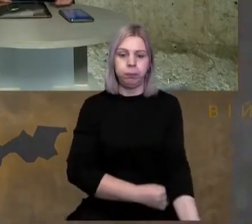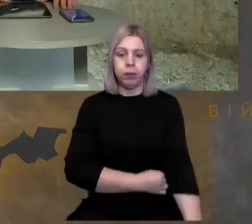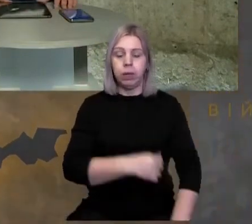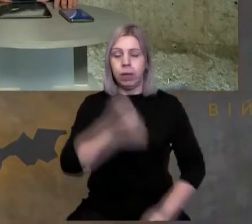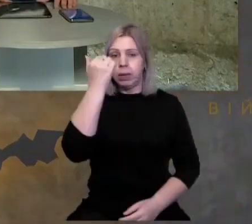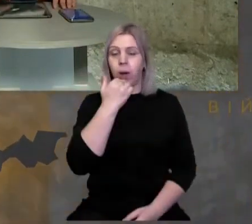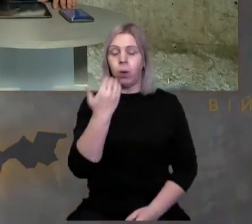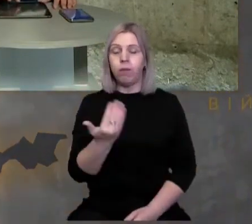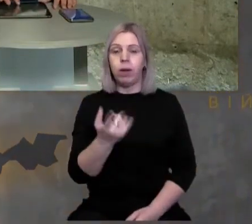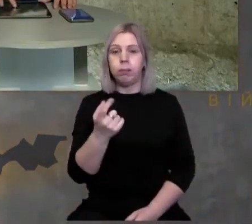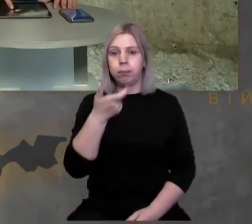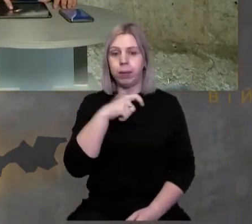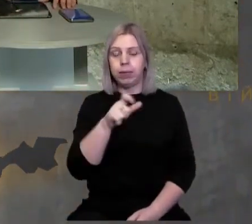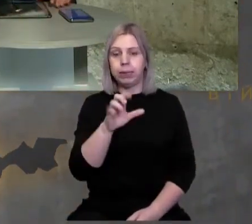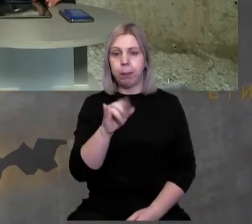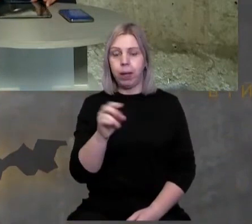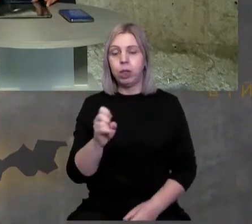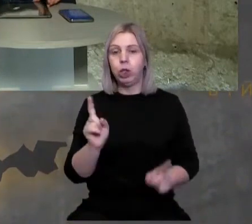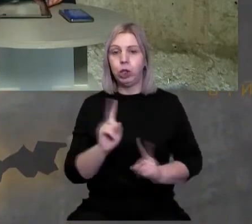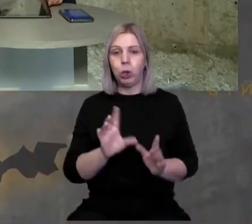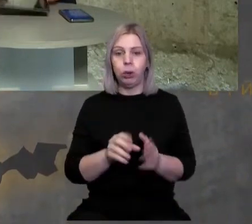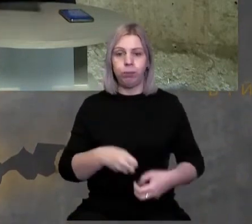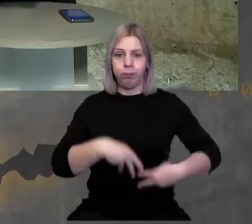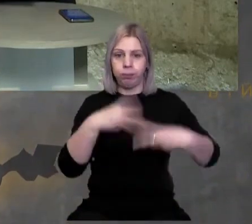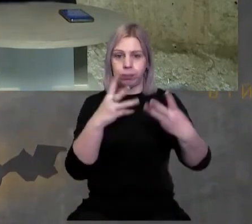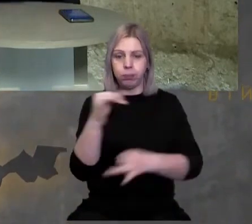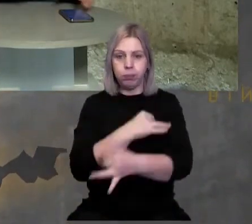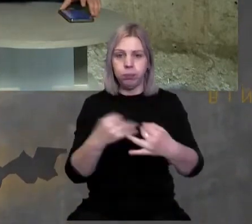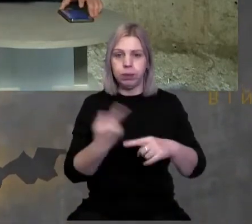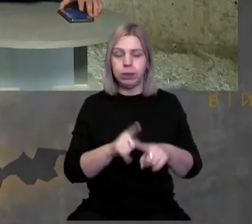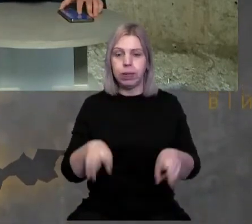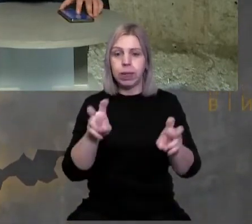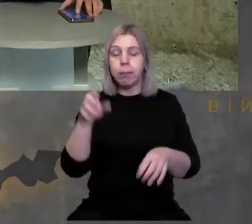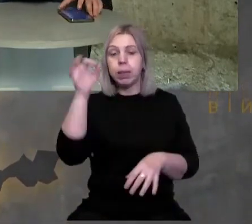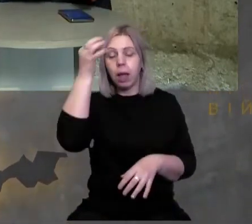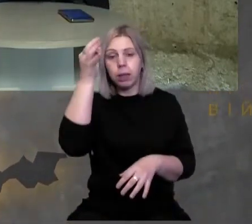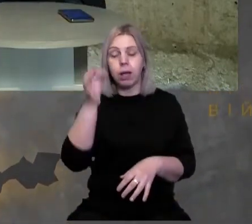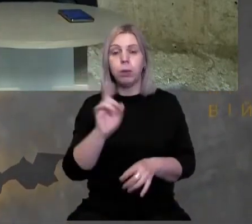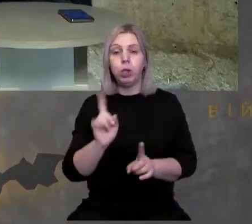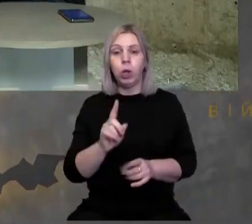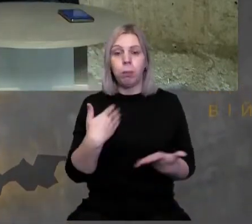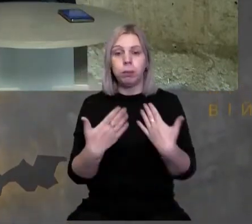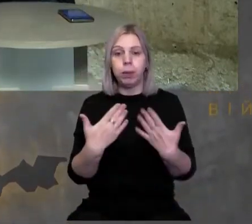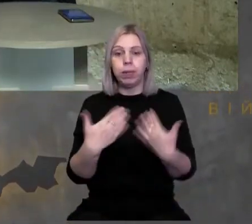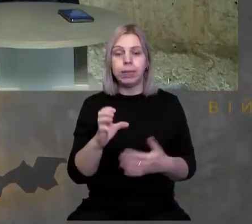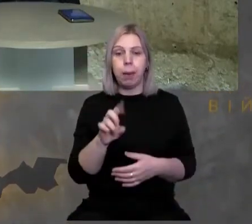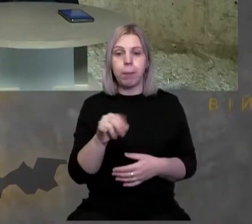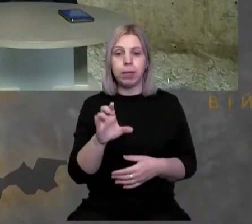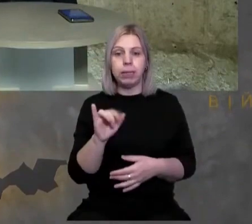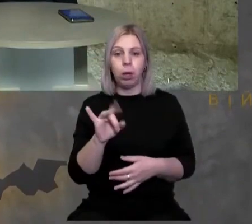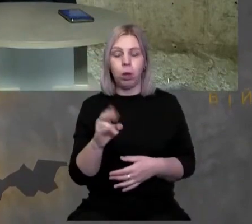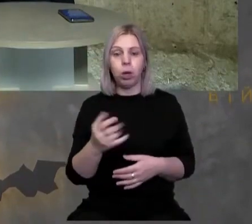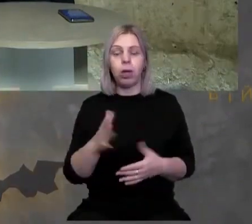Дякуємо вам, пане Степане, що долучилися до обговорення цієї теми. Нагадаємо, що поспілкувалися з Степаном